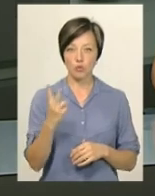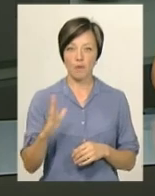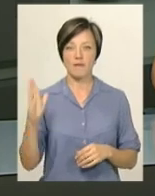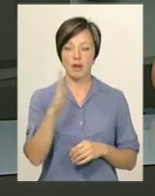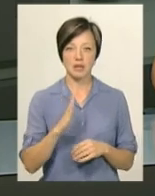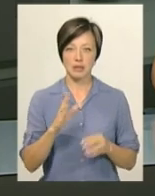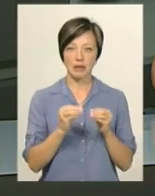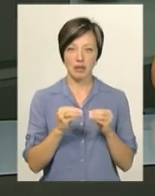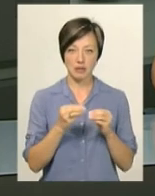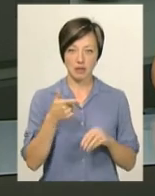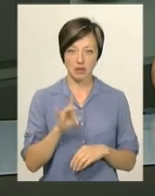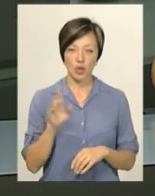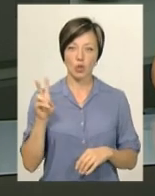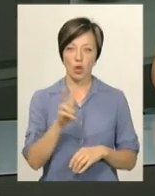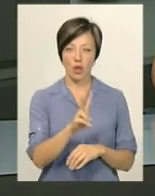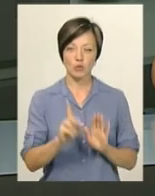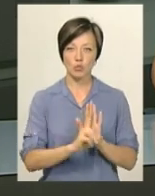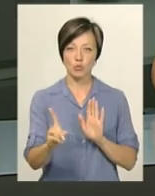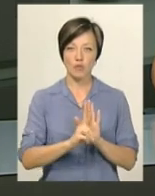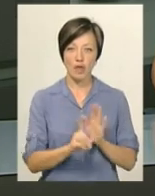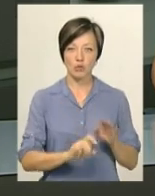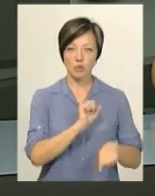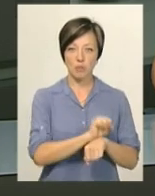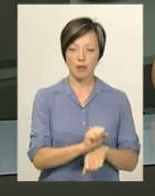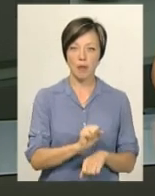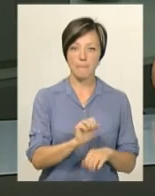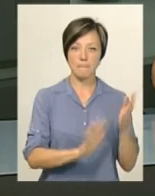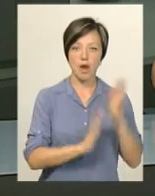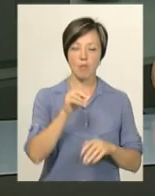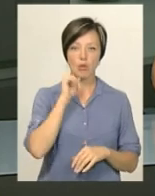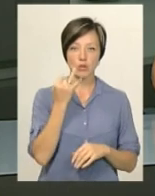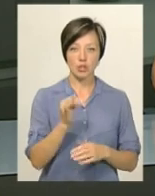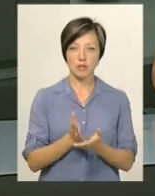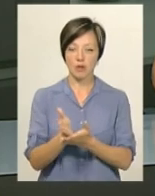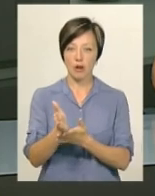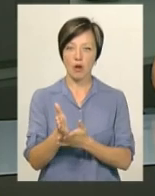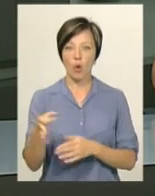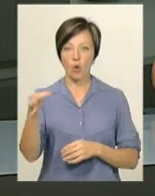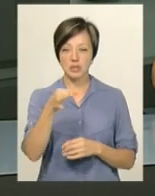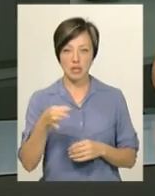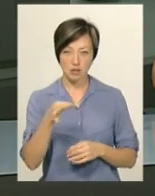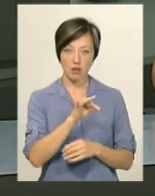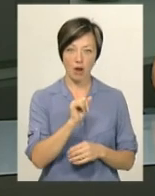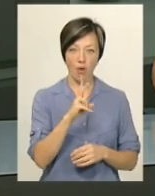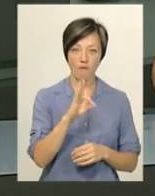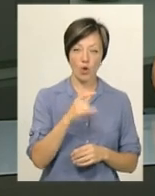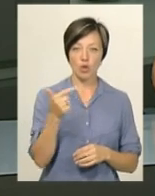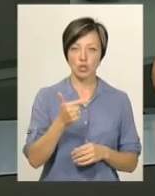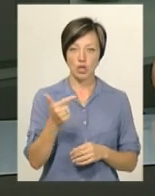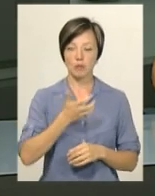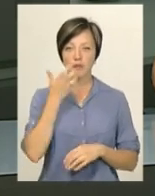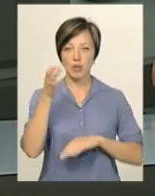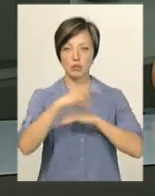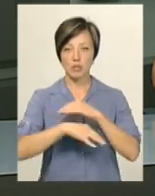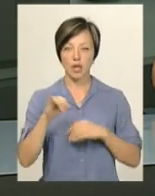вересня – 10. Тролейбуси курсуватимуть від зупинки «Парк Молодіжний» у напрямку мікрорайонів Озерна, Ракове, Гречани, Південно